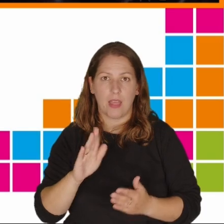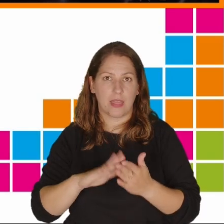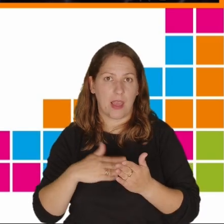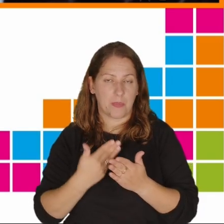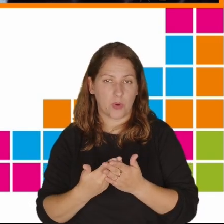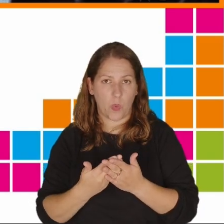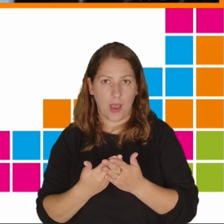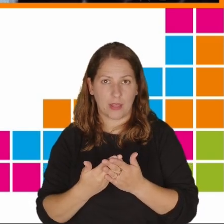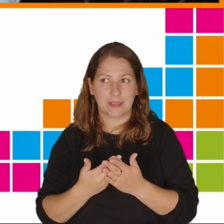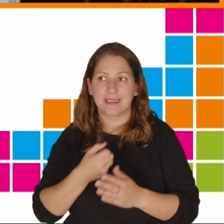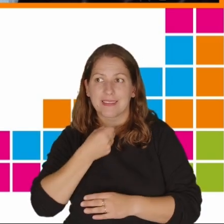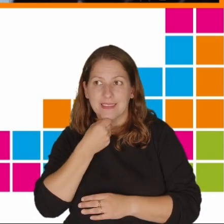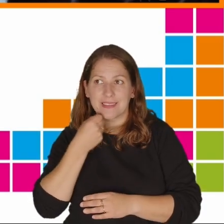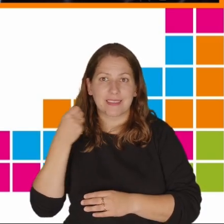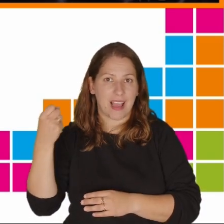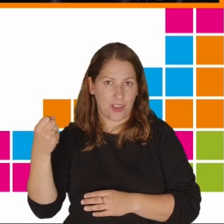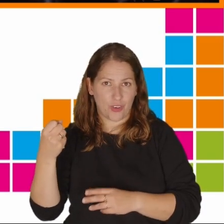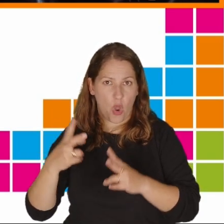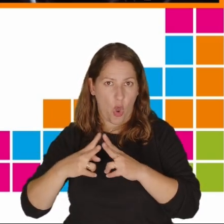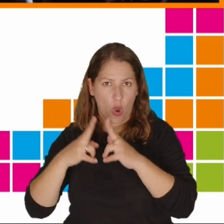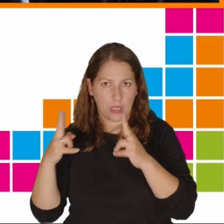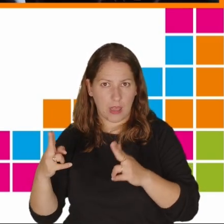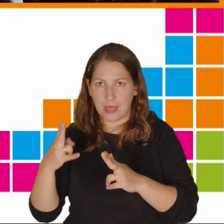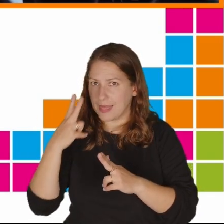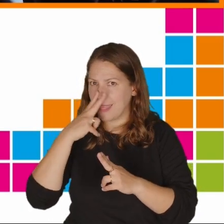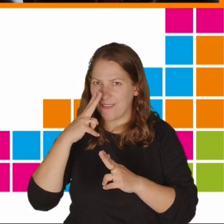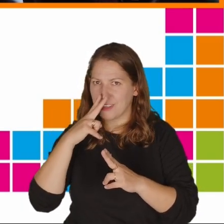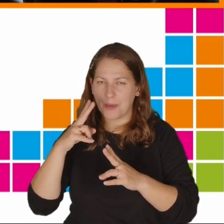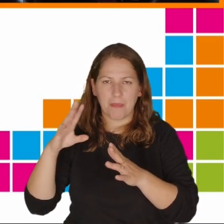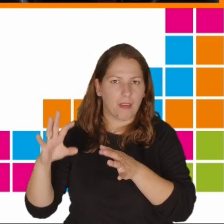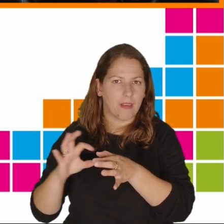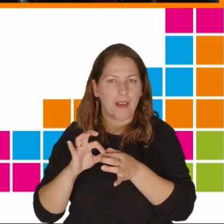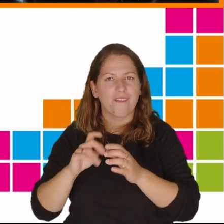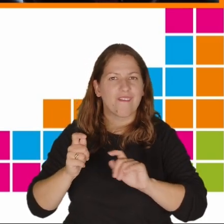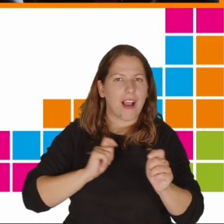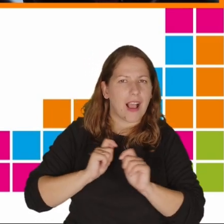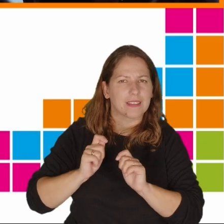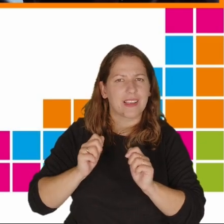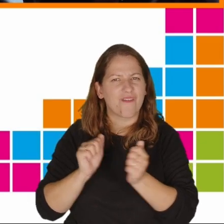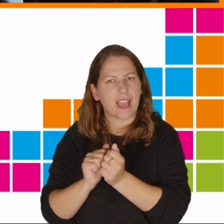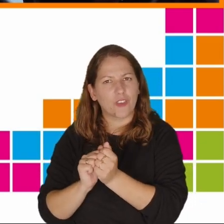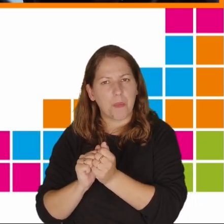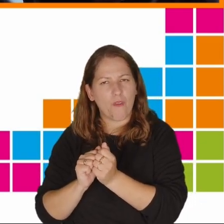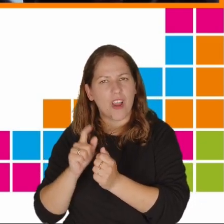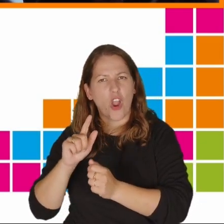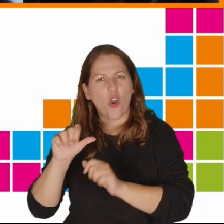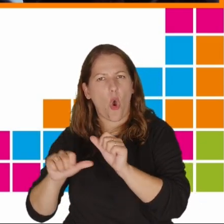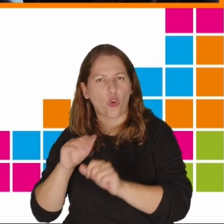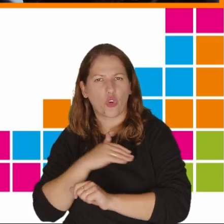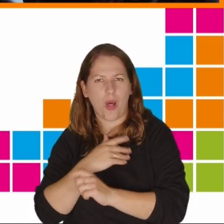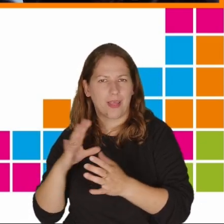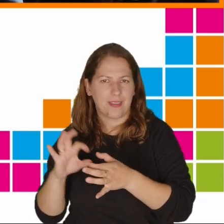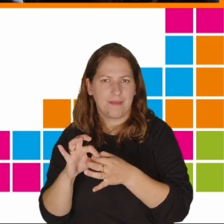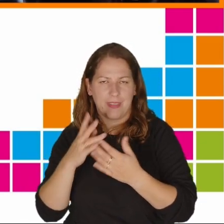przykład w starszym okresie nie widzimy tej korelacji pomiędzy wakacjami, feriami, a rokiem szkolnym.